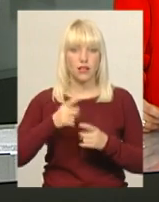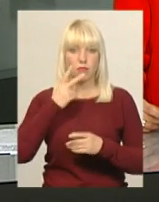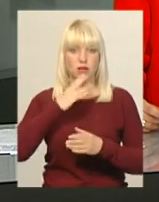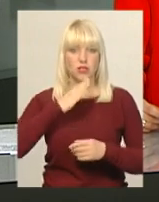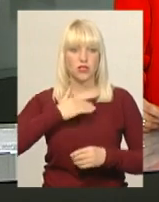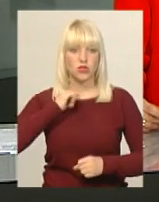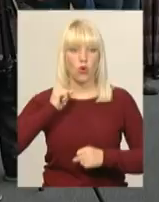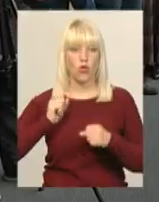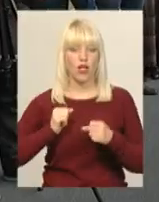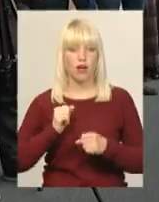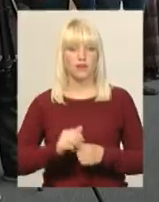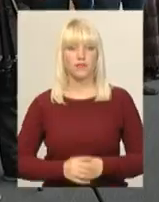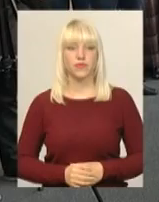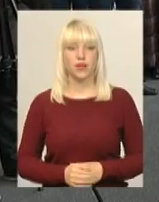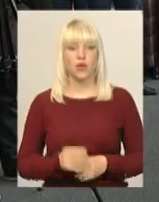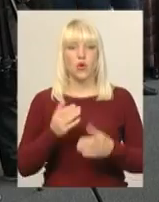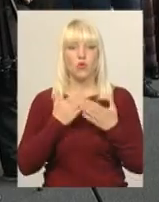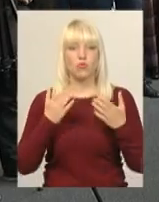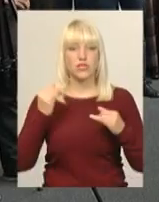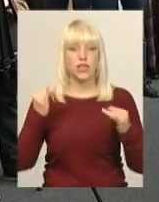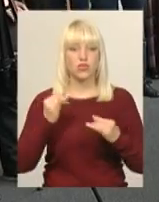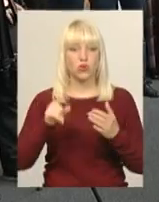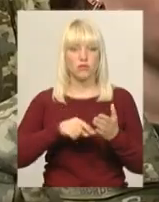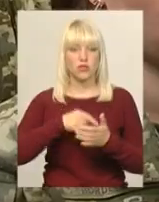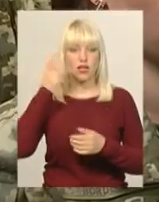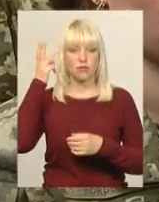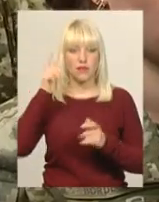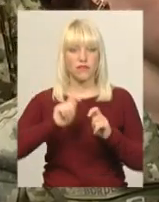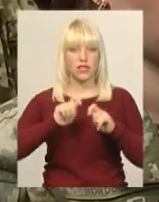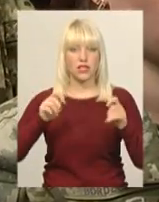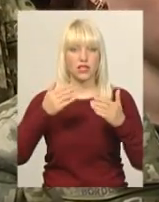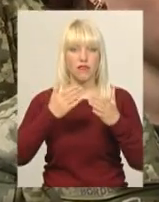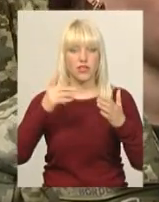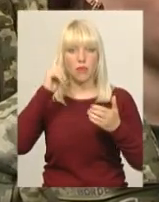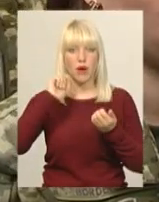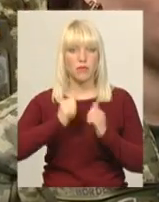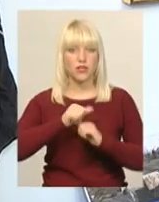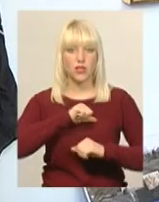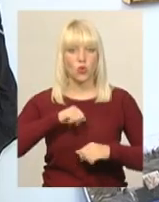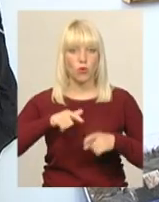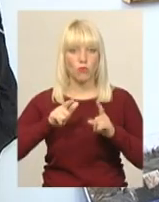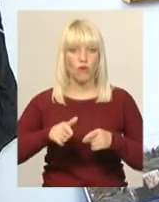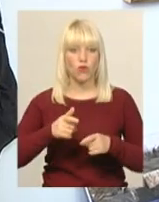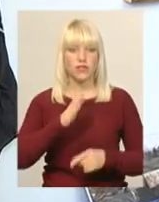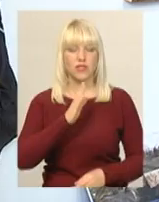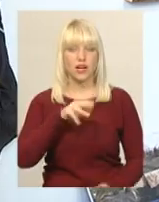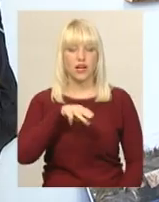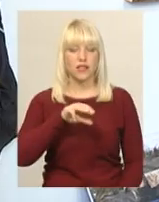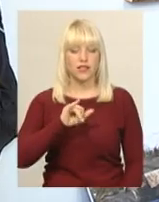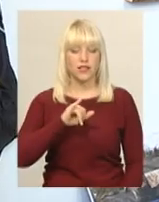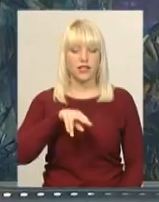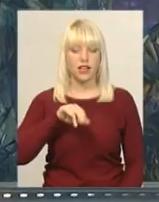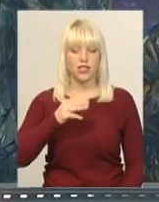Нісміянова. У музеї історії міста Хмельницького відкриття виставки пам'яті добровольців Віталія Тіліженка та Олеся